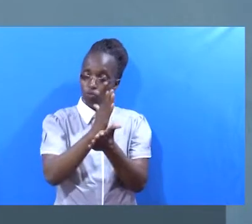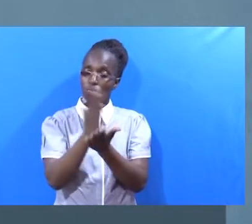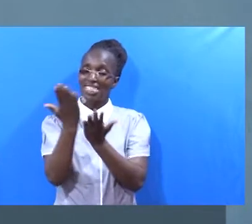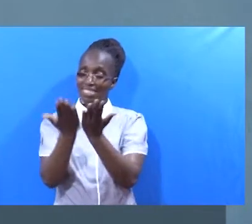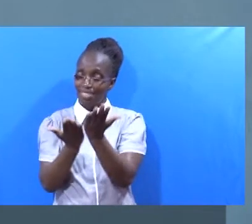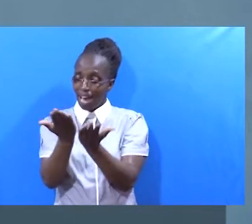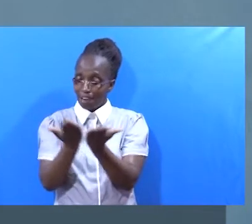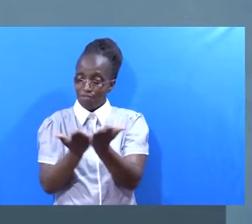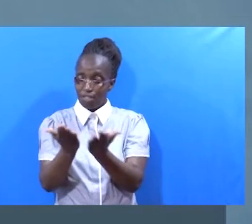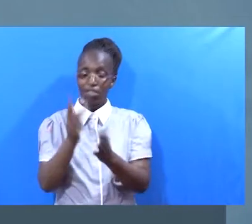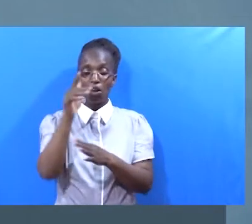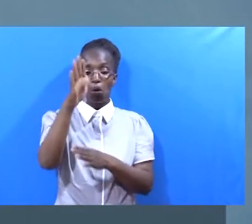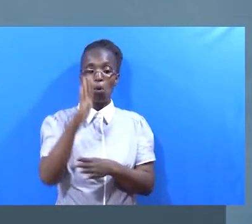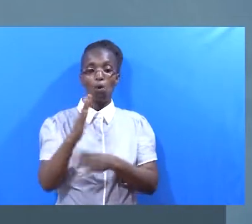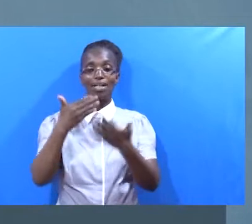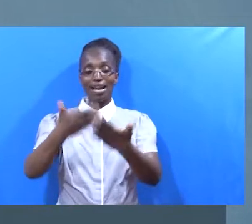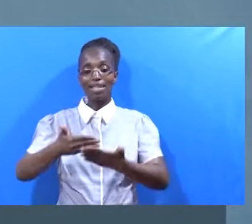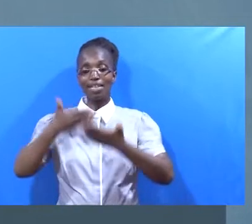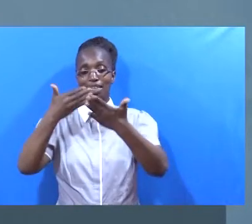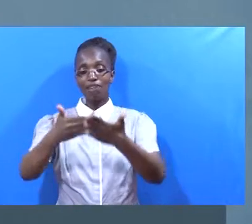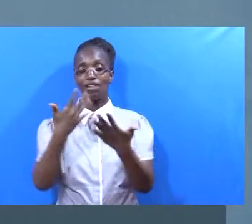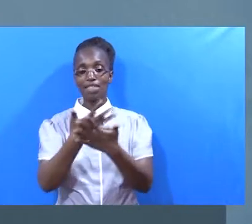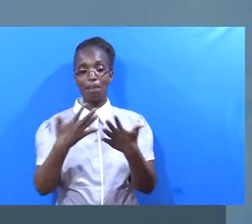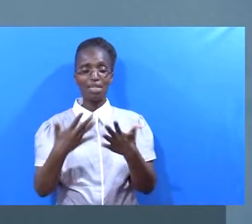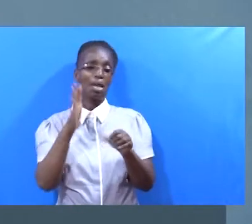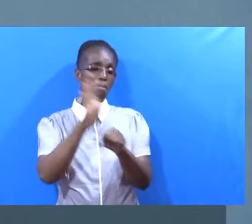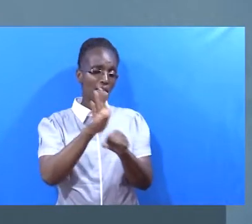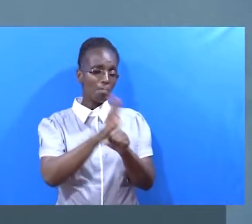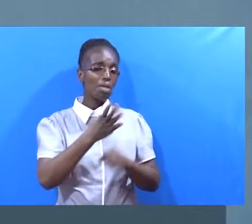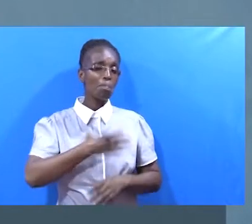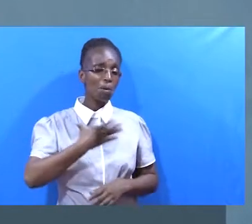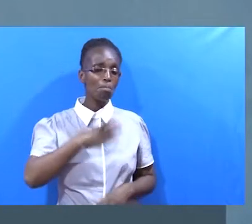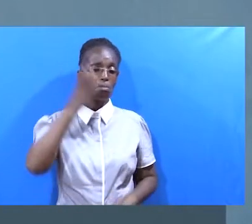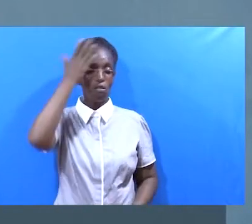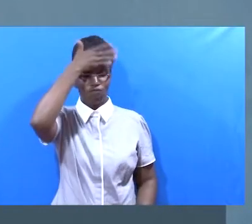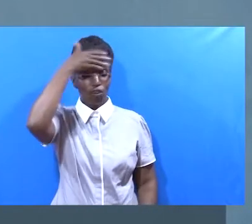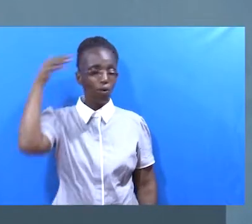udumia Hakaweza kuwa pa jambo ambao Awenga weleza kulisahau